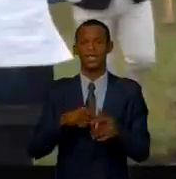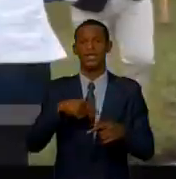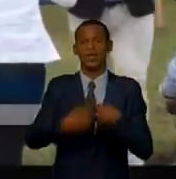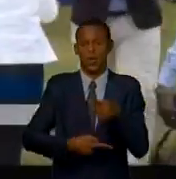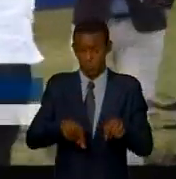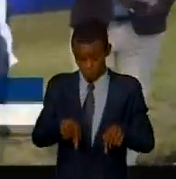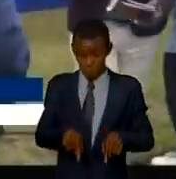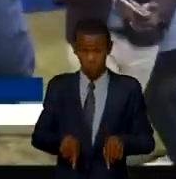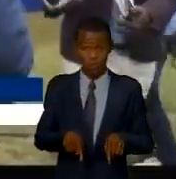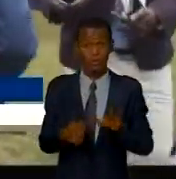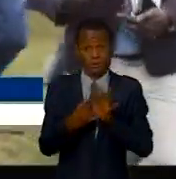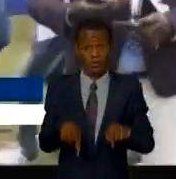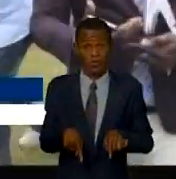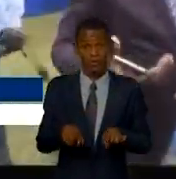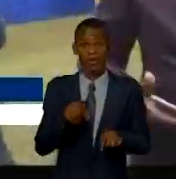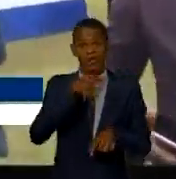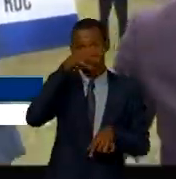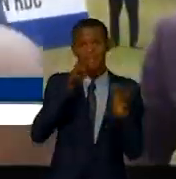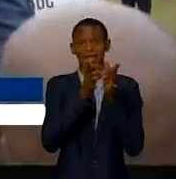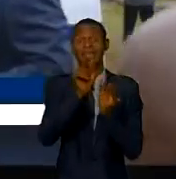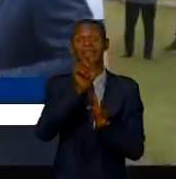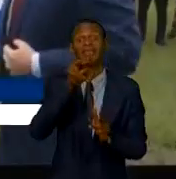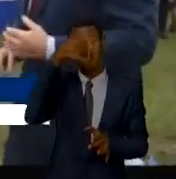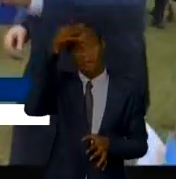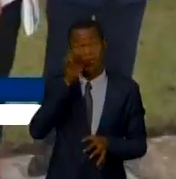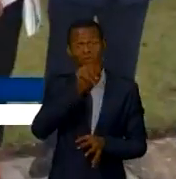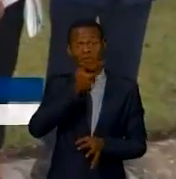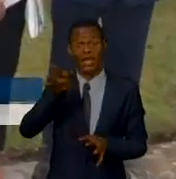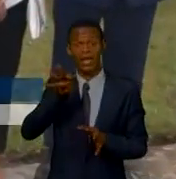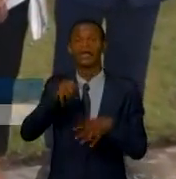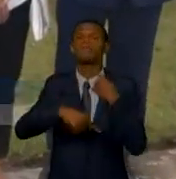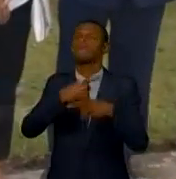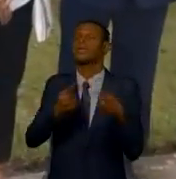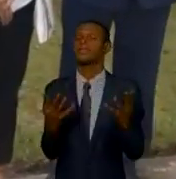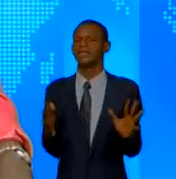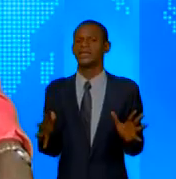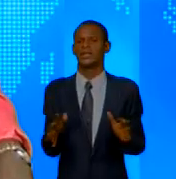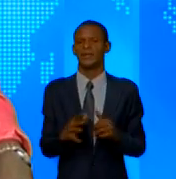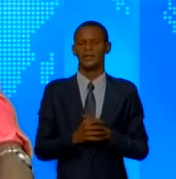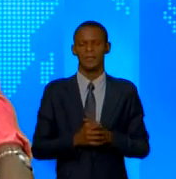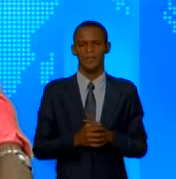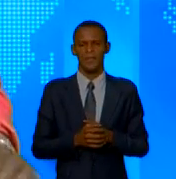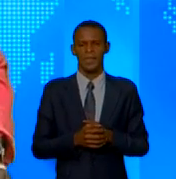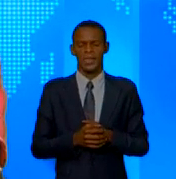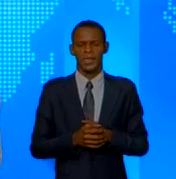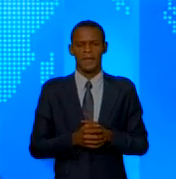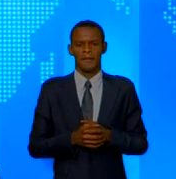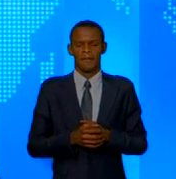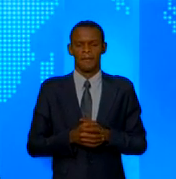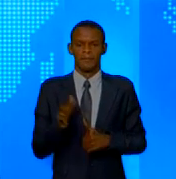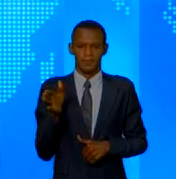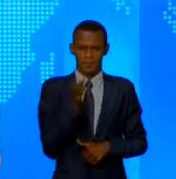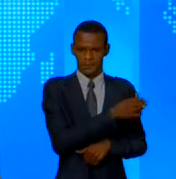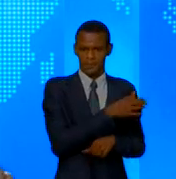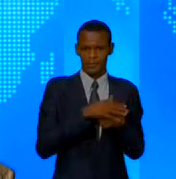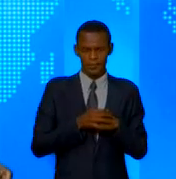à Kinshasa et ses environs sur Canal 21 TNT. Aucune menace terroriste